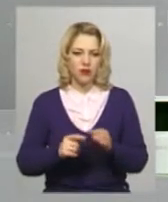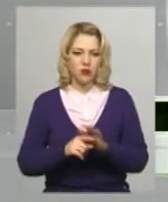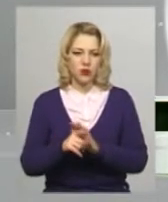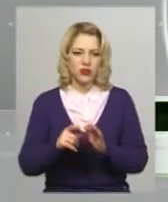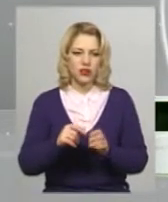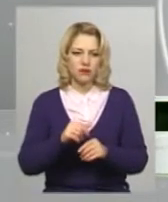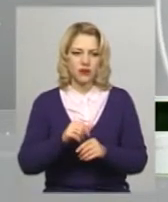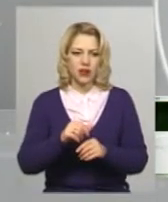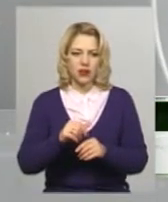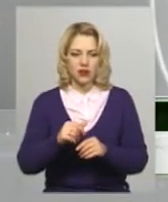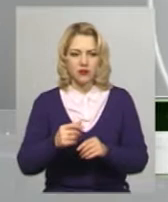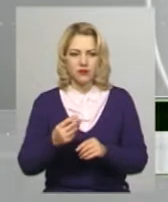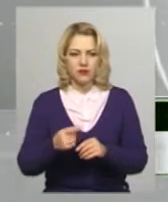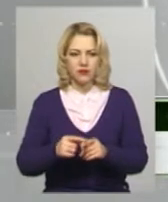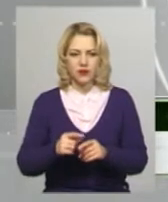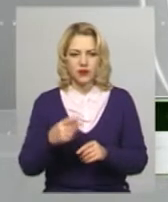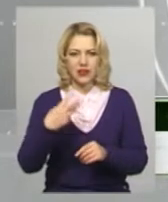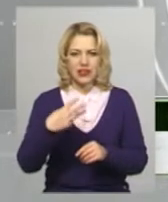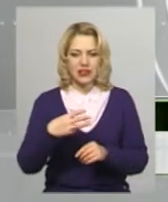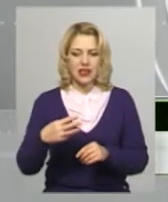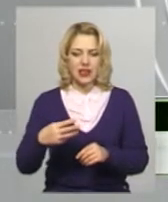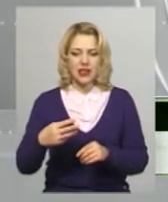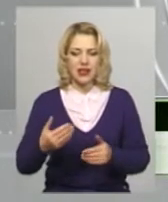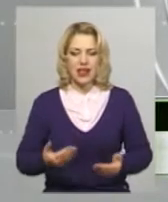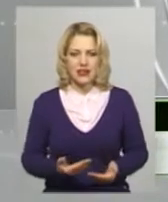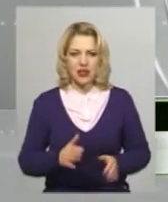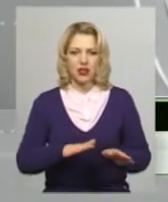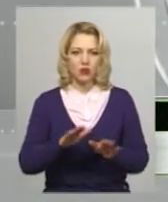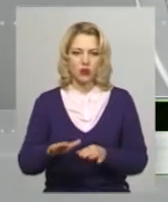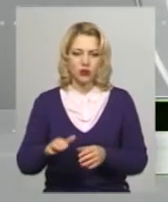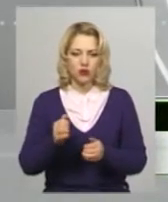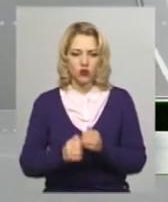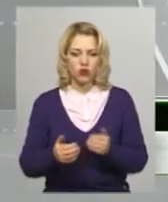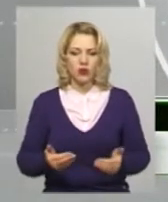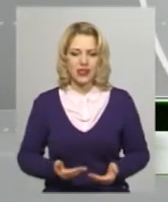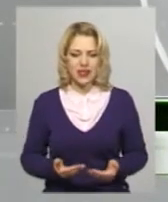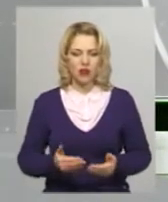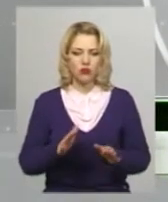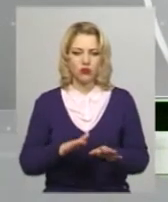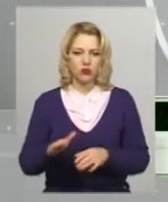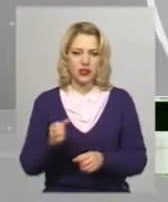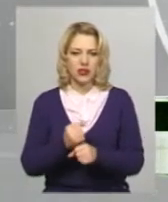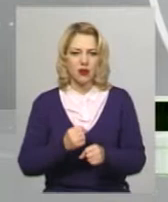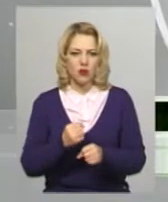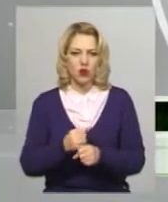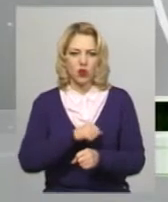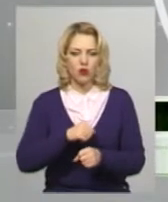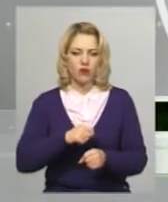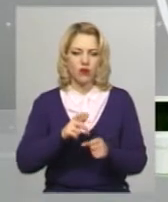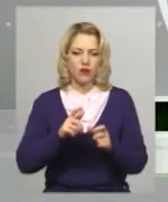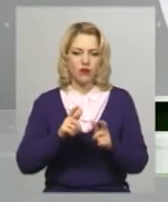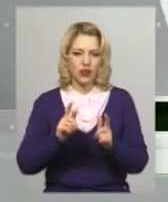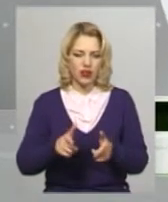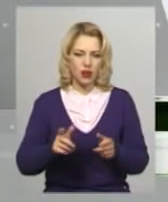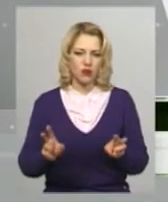дружин. В 38 населенних пунктах району, тобто в кожному населеному пункті, запрацювала пункт добровільної пожежної дружини.